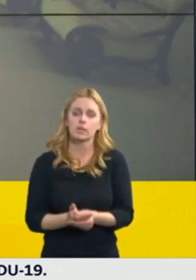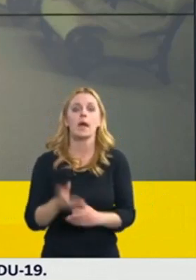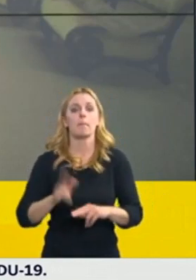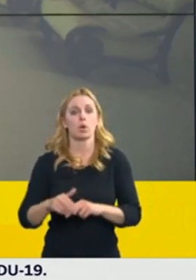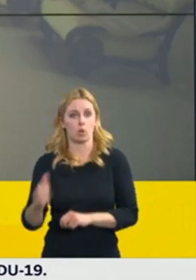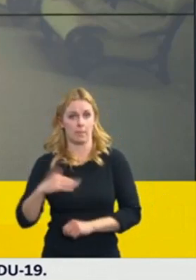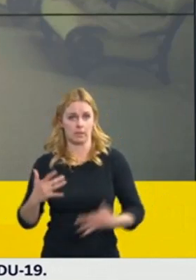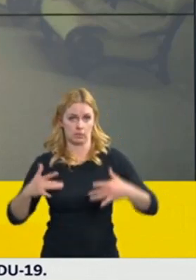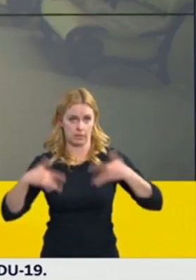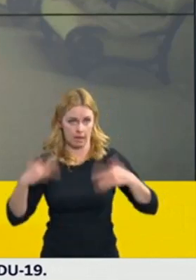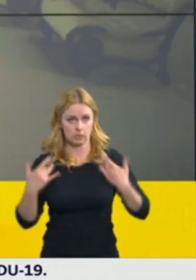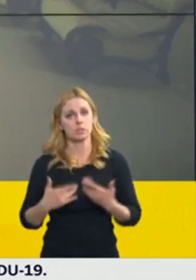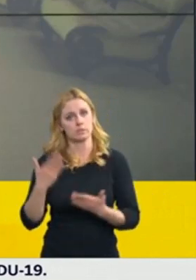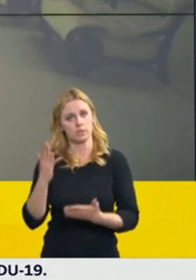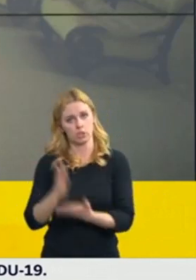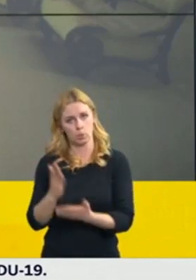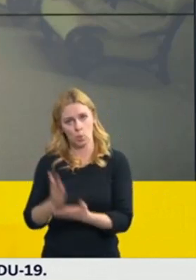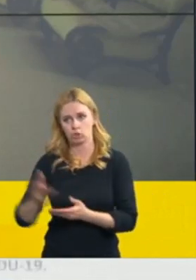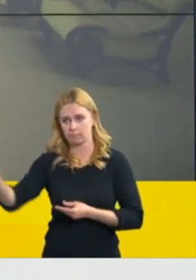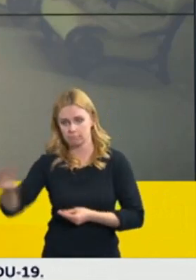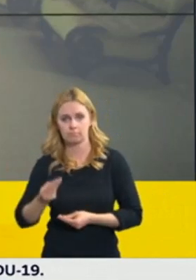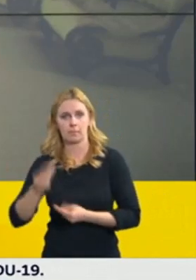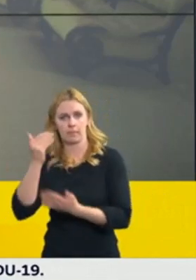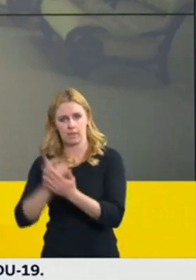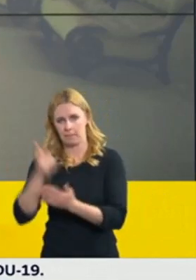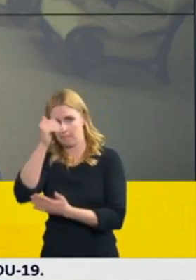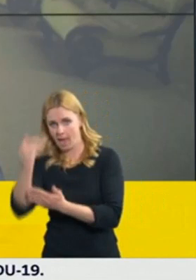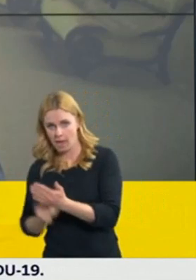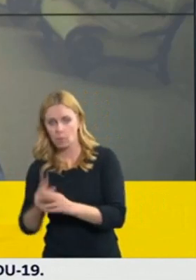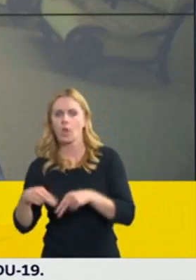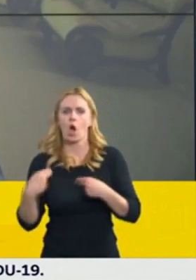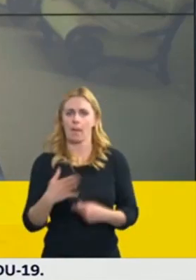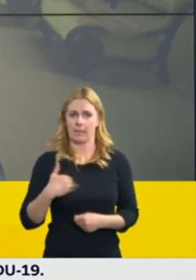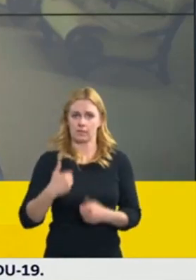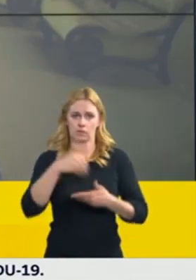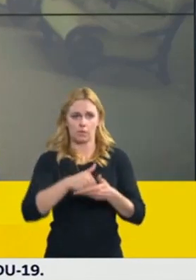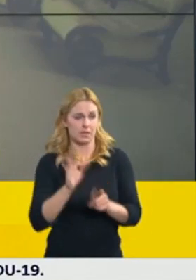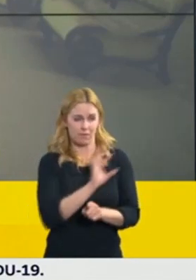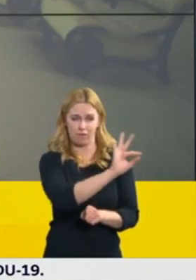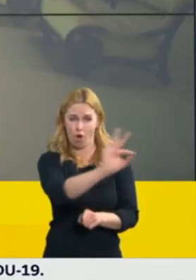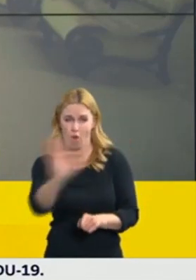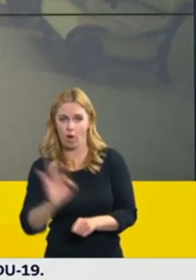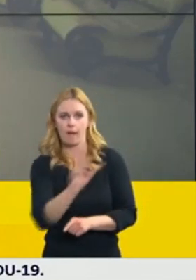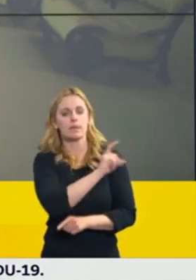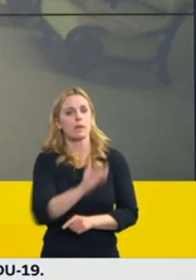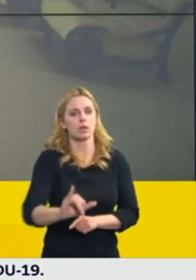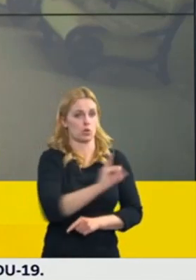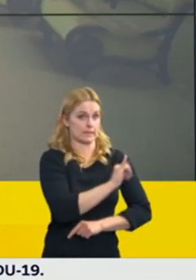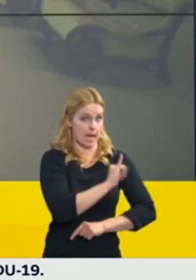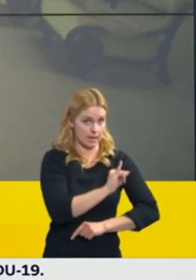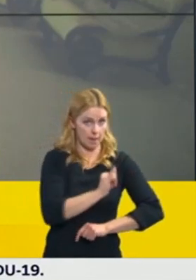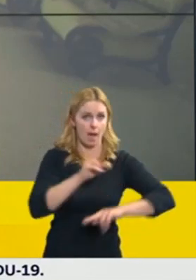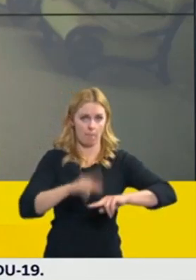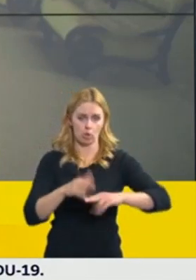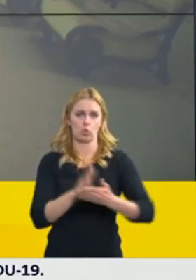firem ministerstvo vnitra, ty firmy oslovilo nějak, do toho seznamu naštupovalo a následně zvolilo firmu,